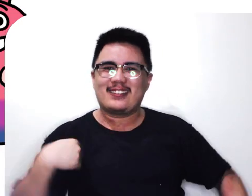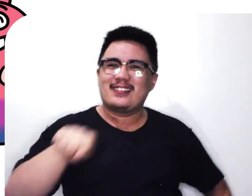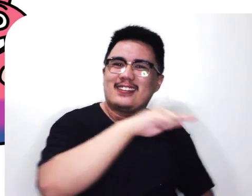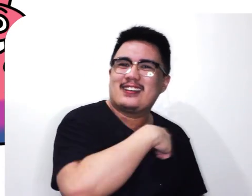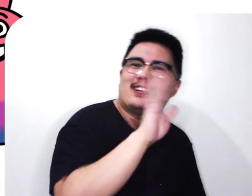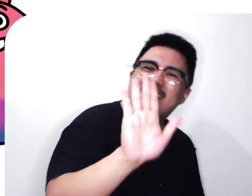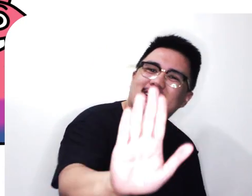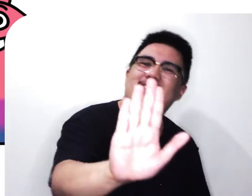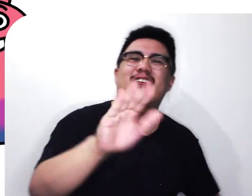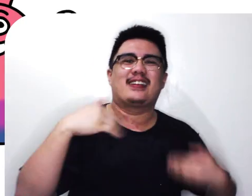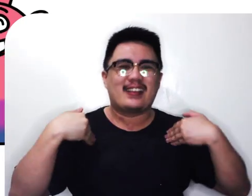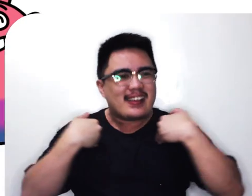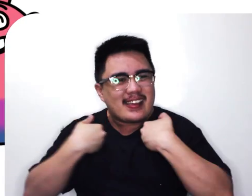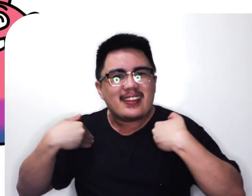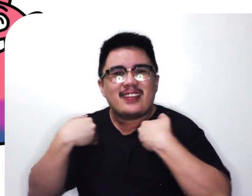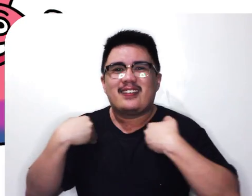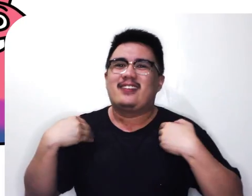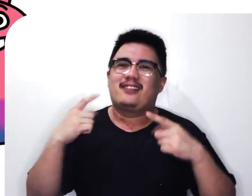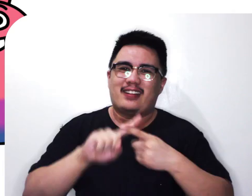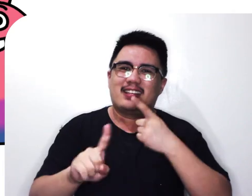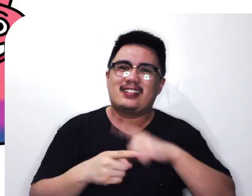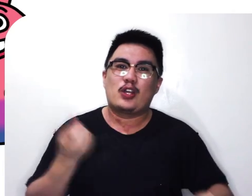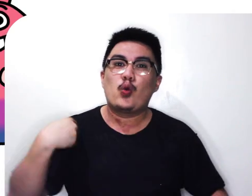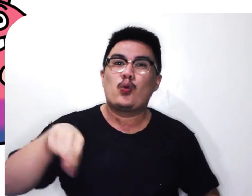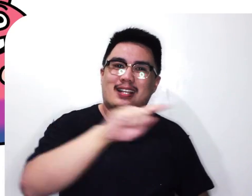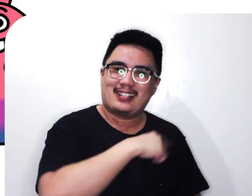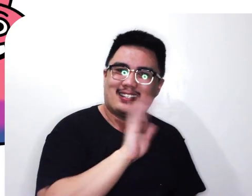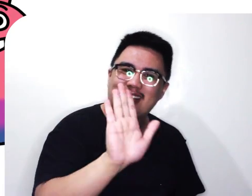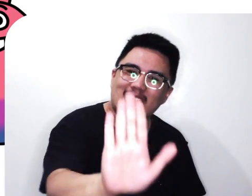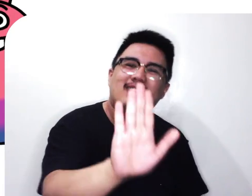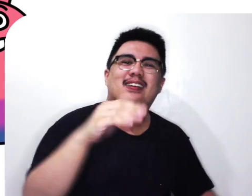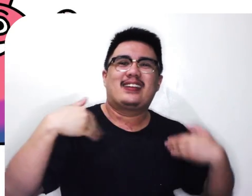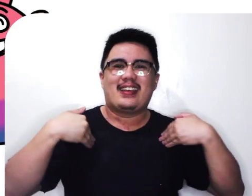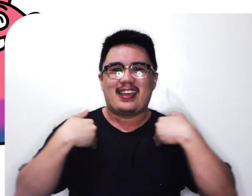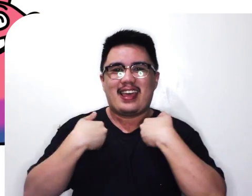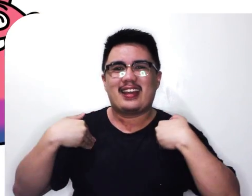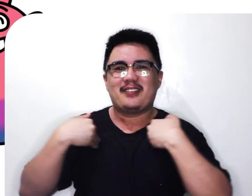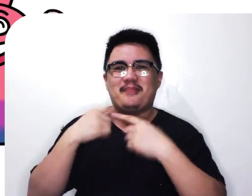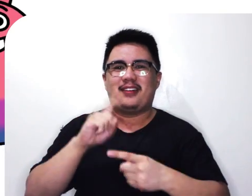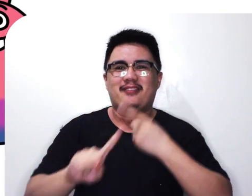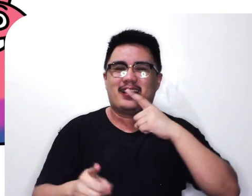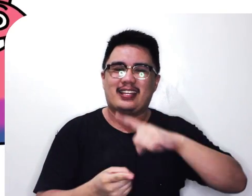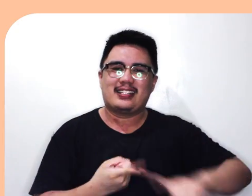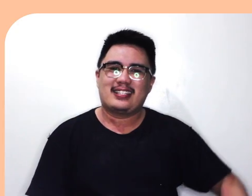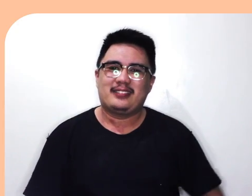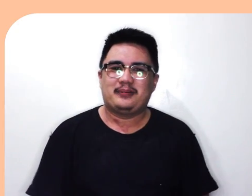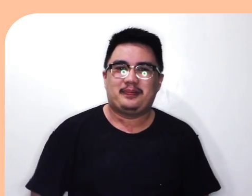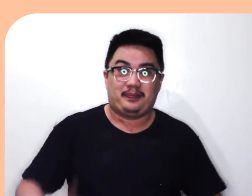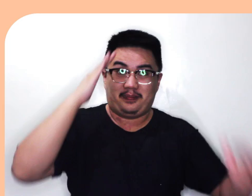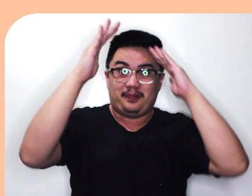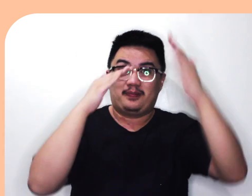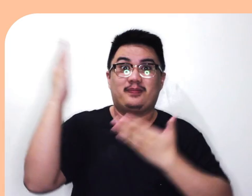Parkada ng mga hayop Parkada ng mga hayop